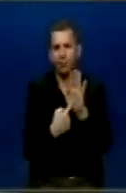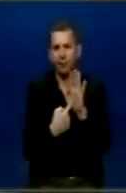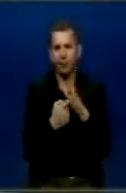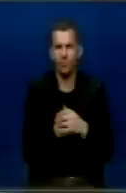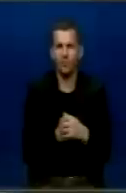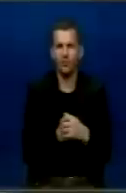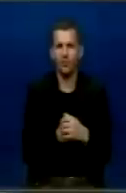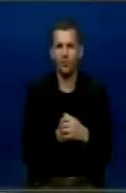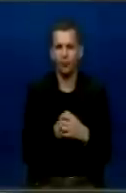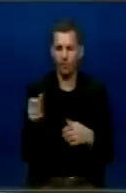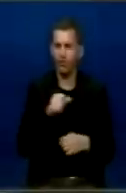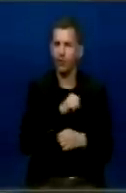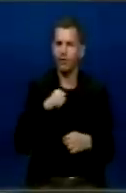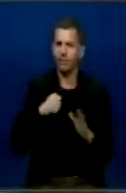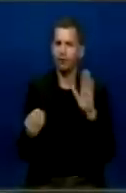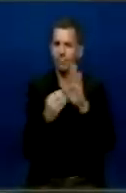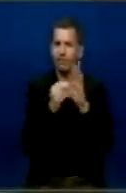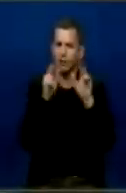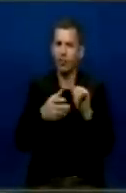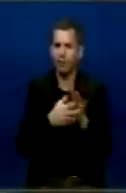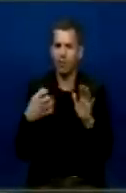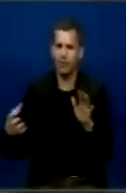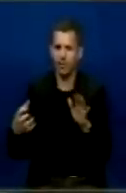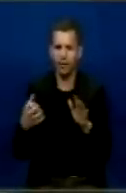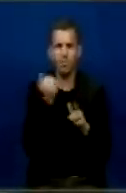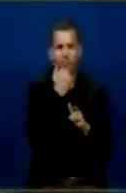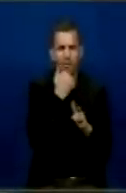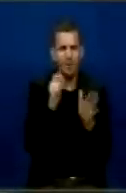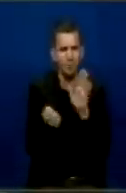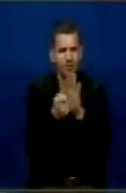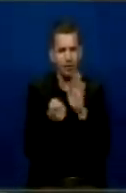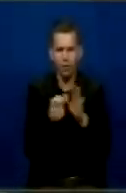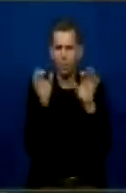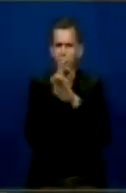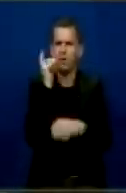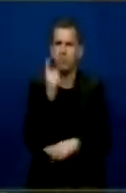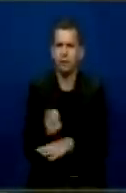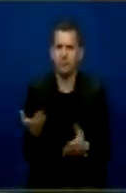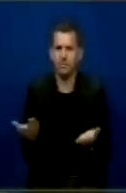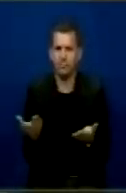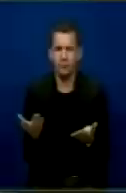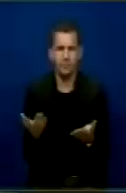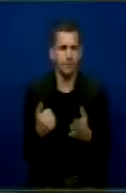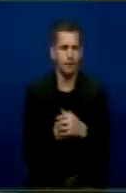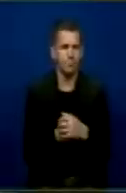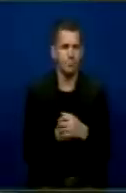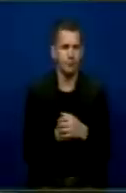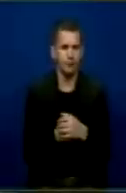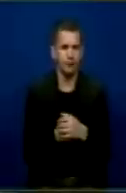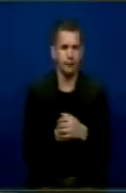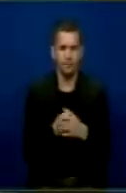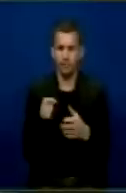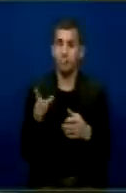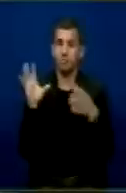zëtime i verbër aty, që të vazhdojme procesin e privatizimit të të bëjmë këtë, këtë, pa kërkuar kërkush. Pra, integrimi e Europian